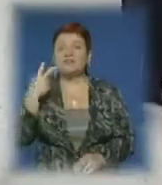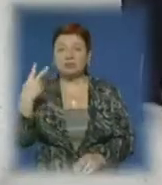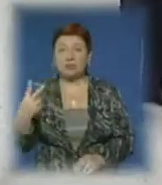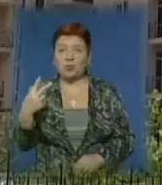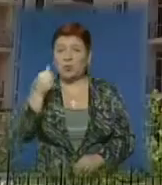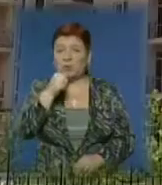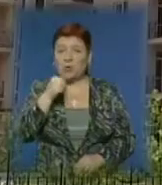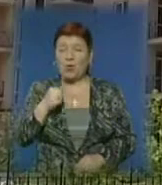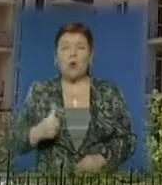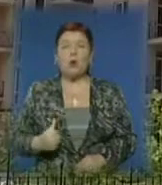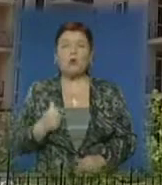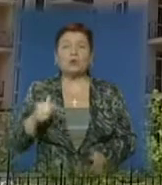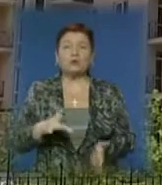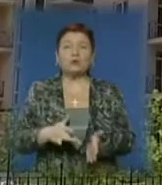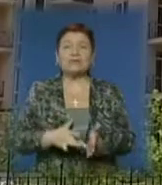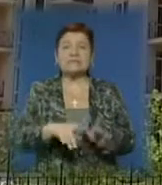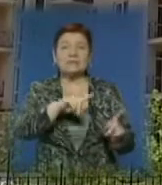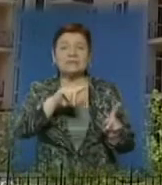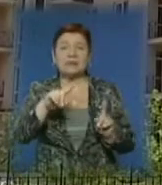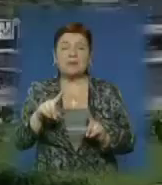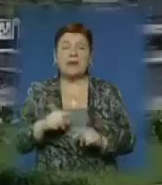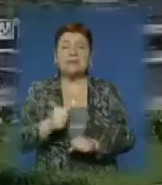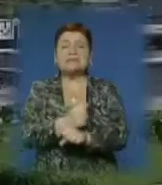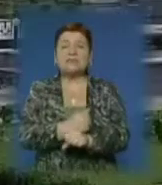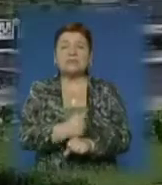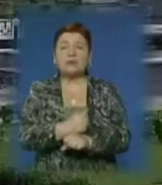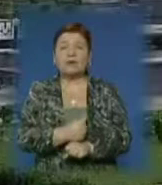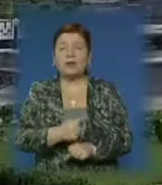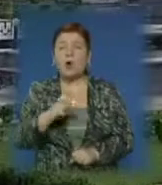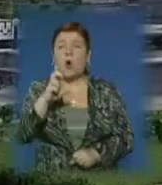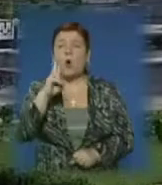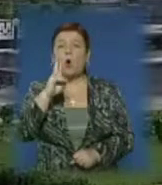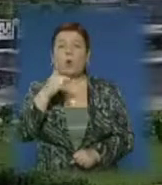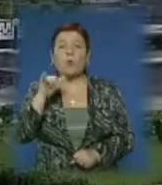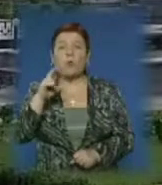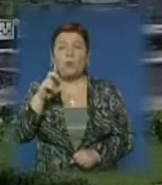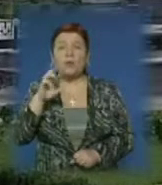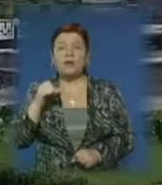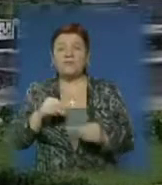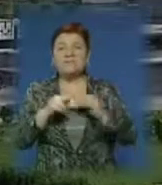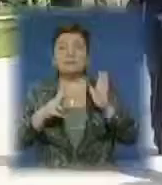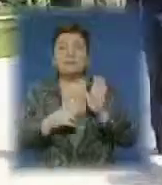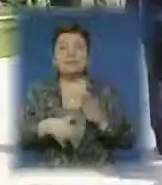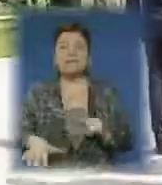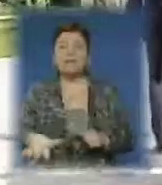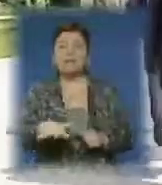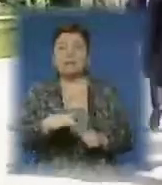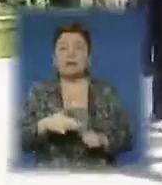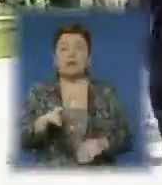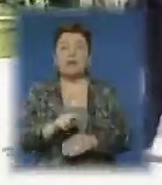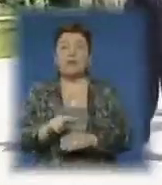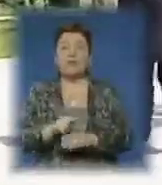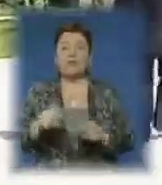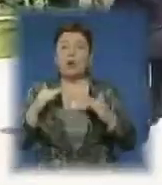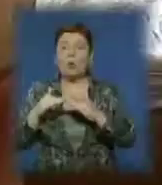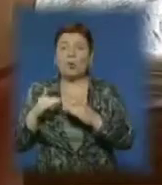років стане гордістю туристичного Закарпаття санаторний комплекс «Деренівська купель». На площі близько 18 гектарів розташується лікувальний